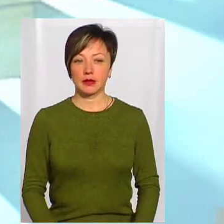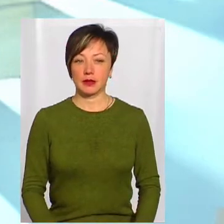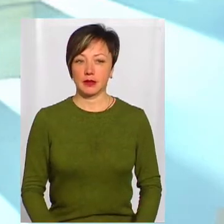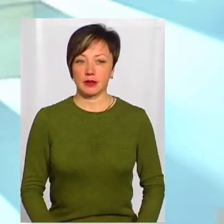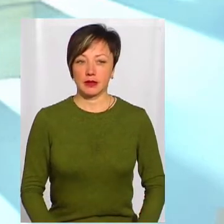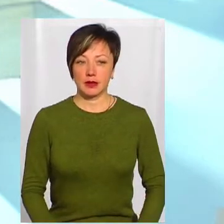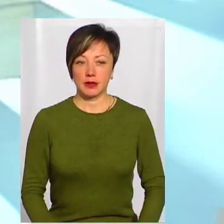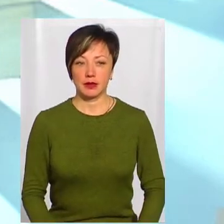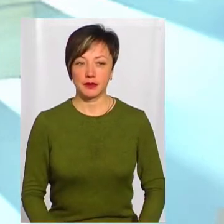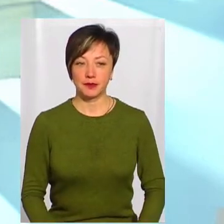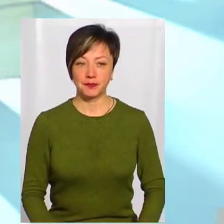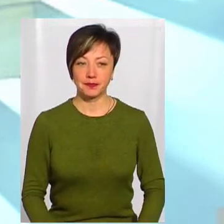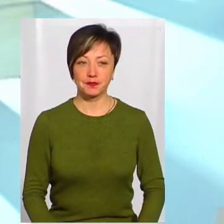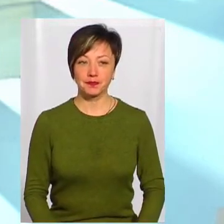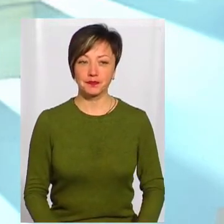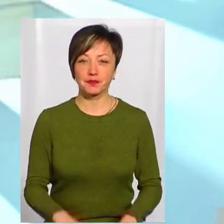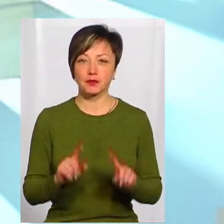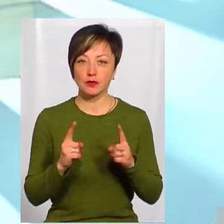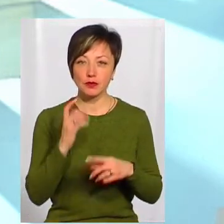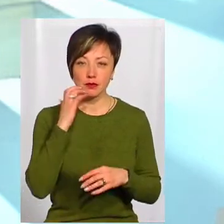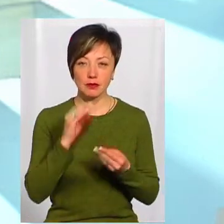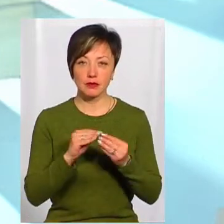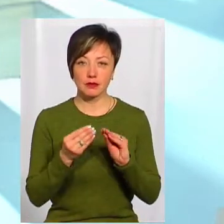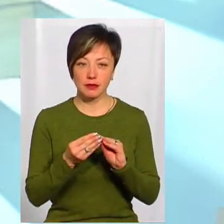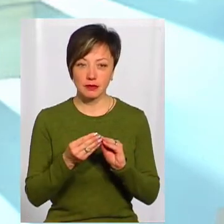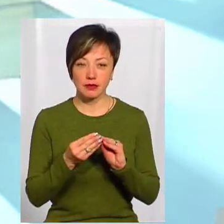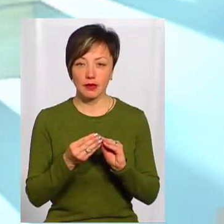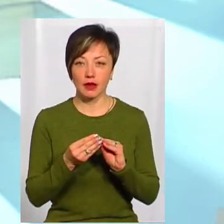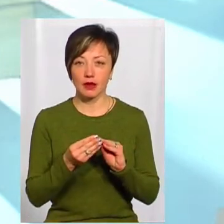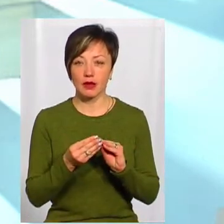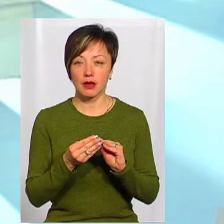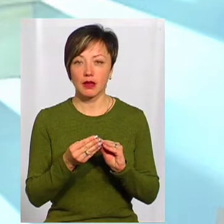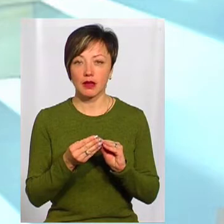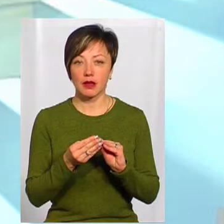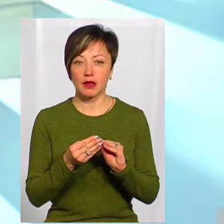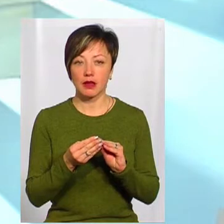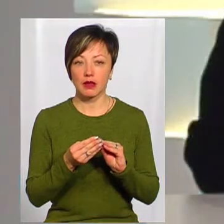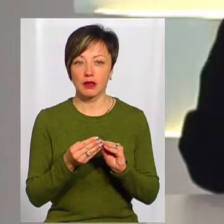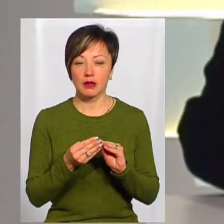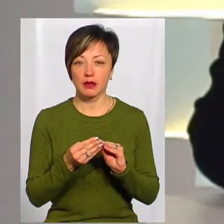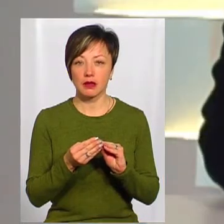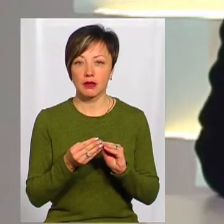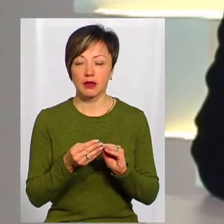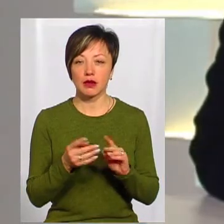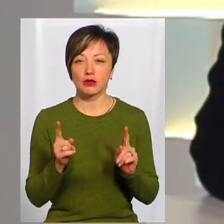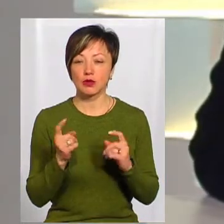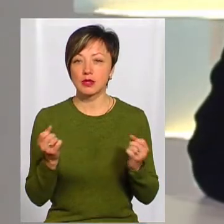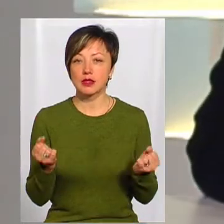Дуже серйозна проблема, але серйозніше не в того, що є проблема, а в тому, що в неї серйозно ніхто не зіймається. Не займається.